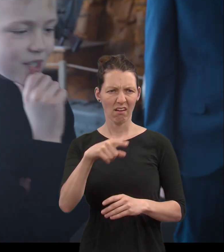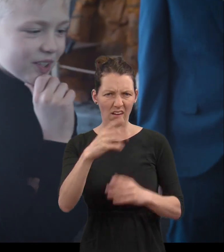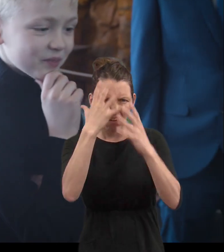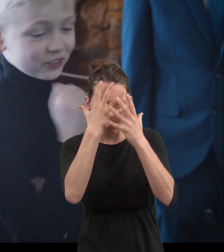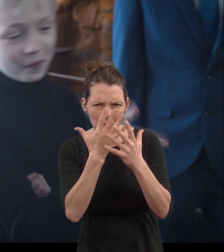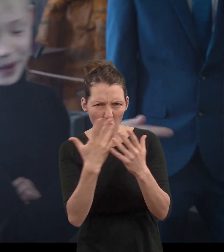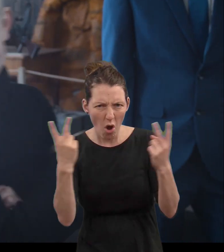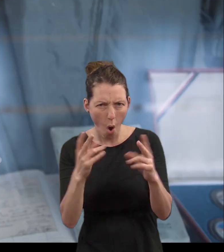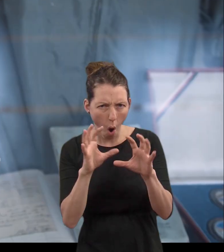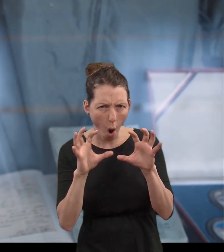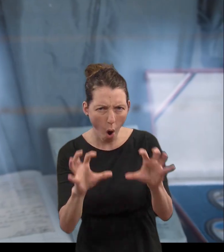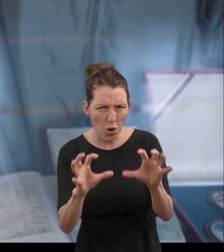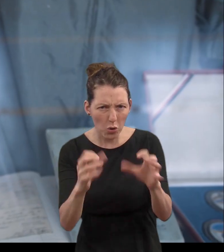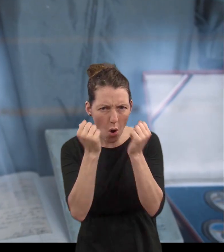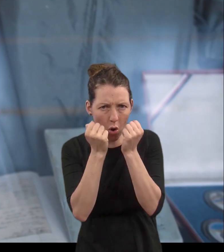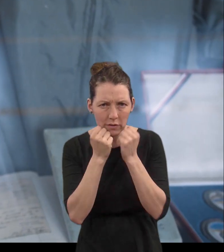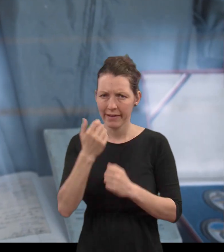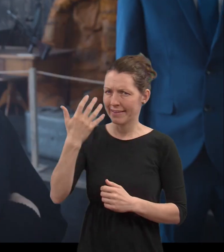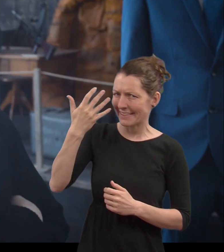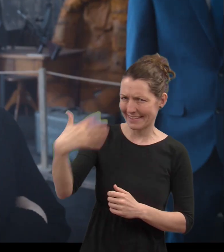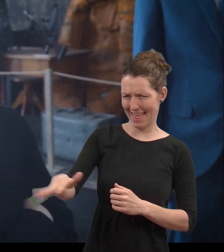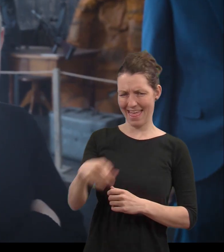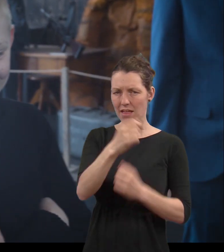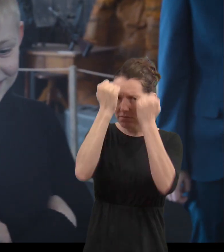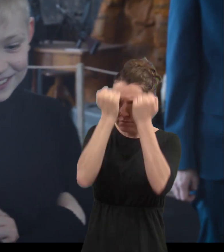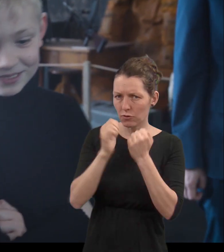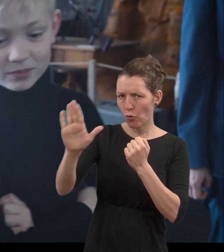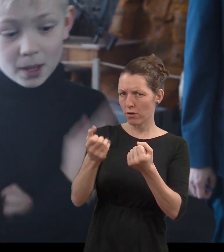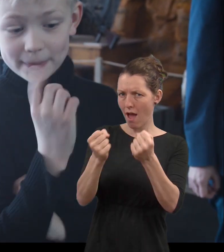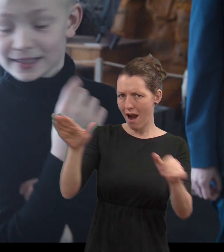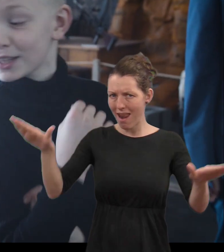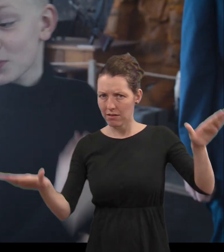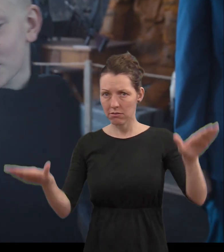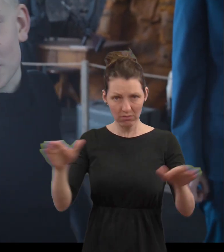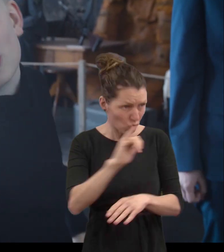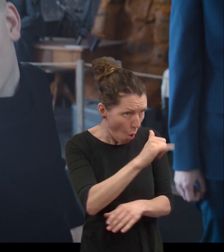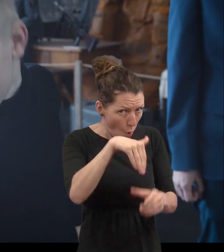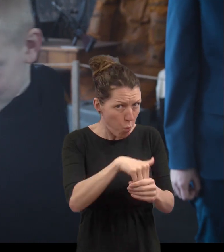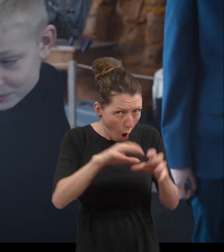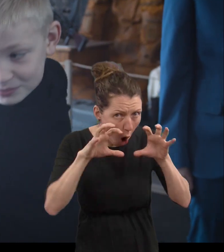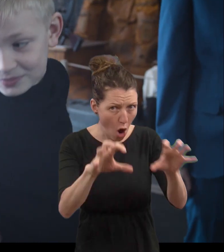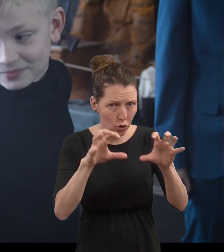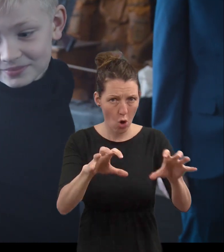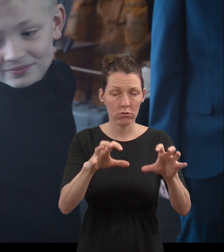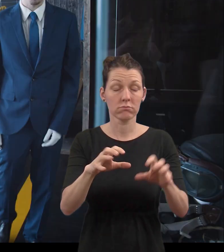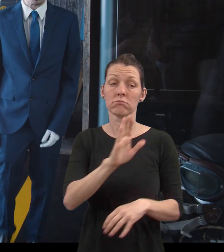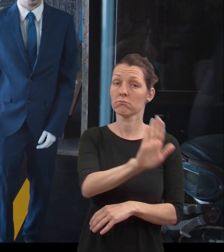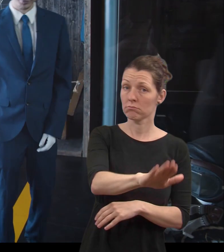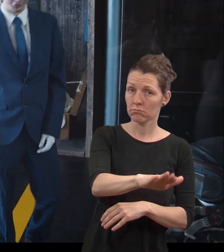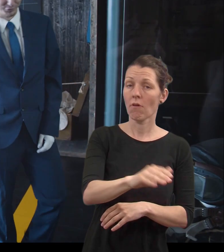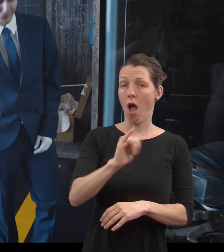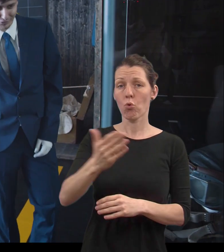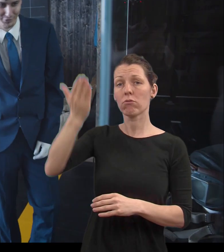Ty jo, to plák z horonu. Je to letec. Být letec může být horor. To tedy nemůže.